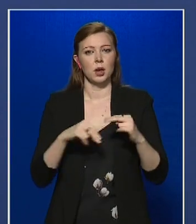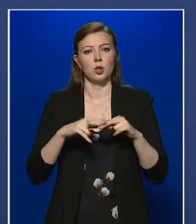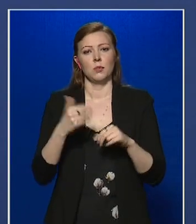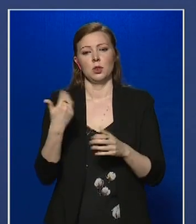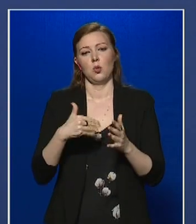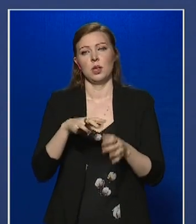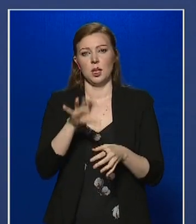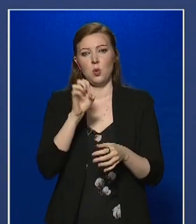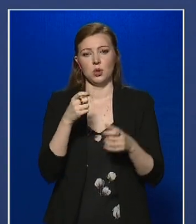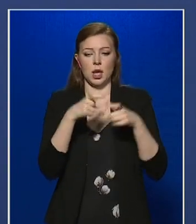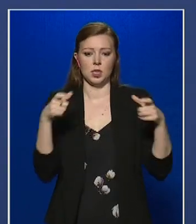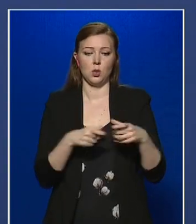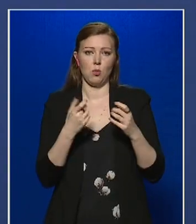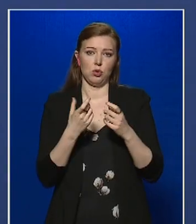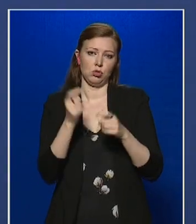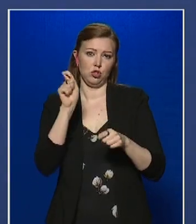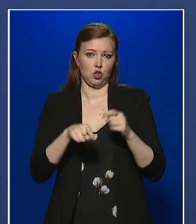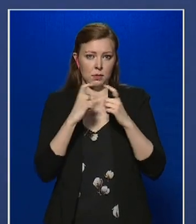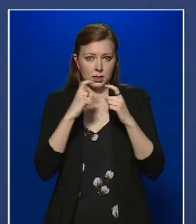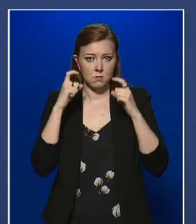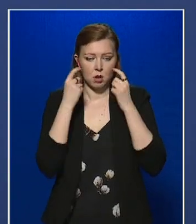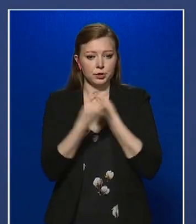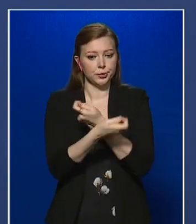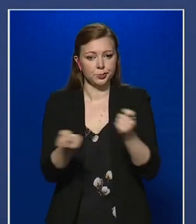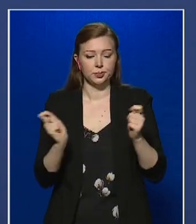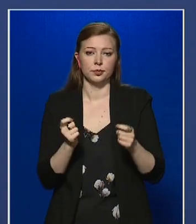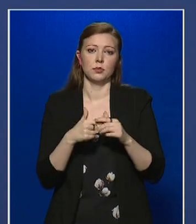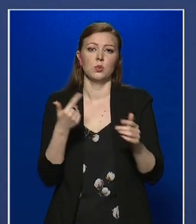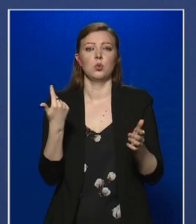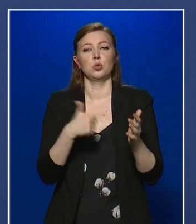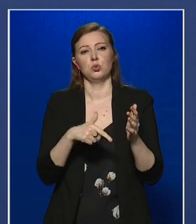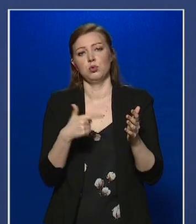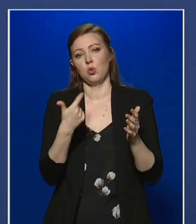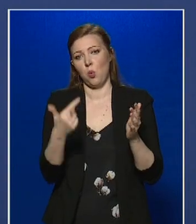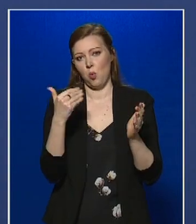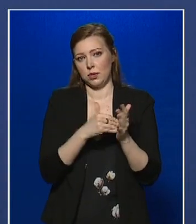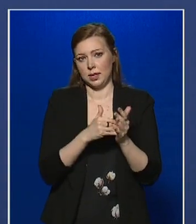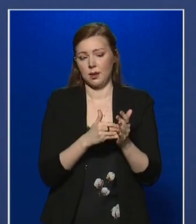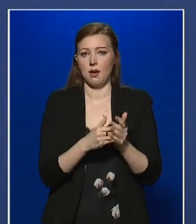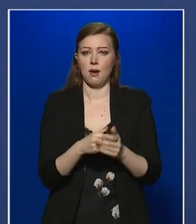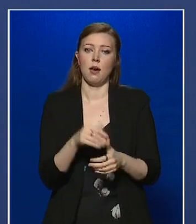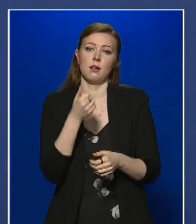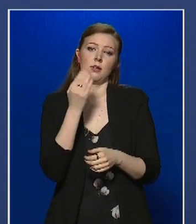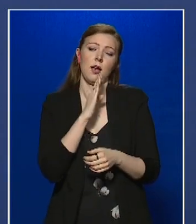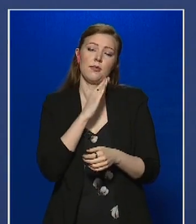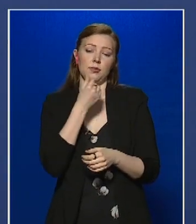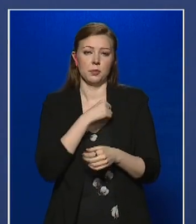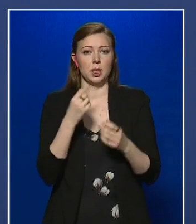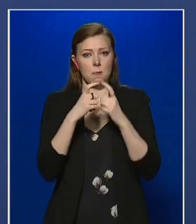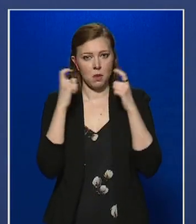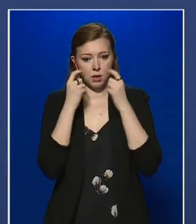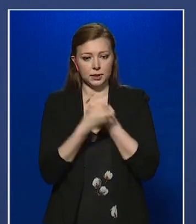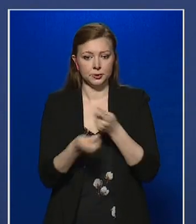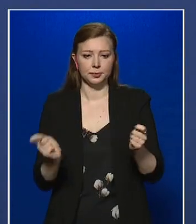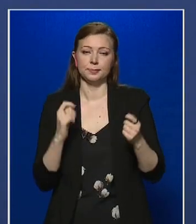5500 doboz, sebészi maszkot osztottunk ki, és majd 20 ezer FFP maszkot is. Állandó és szoros az együttműködésünk, az